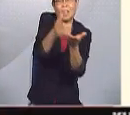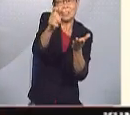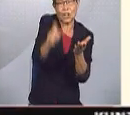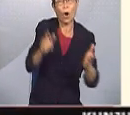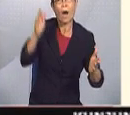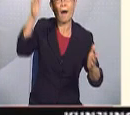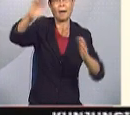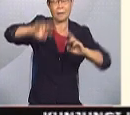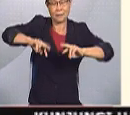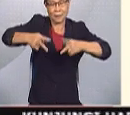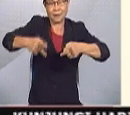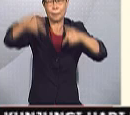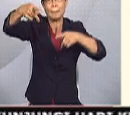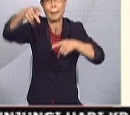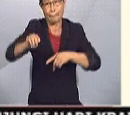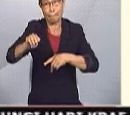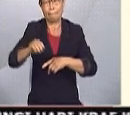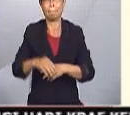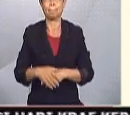bakal Perdana Menteri.